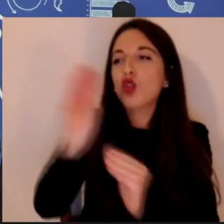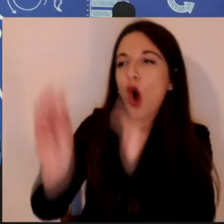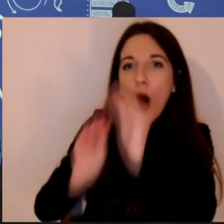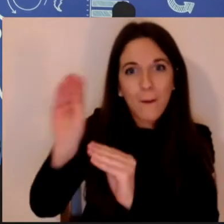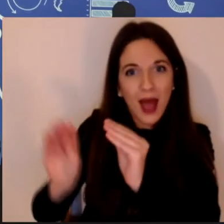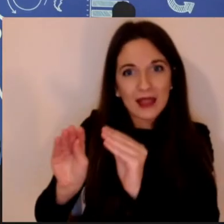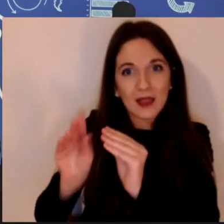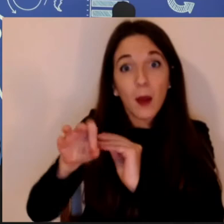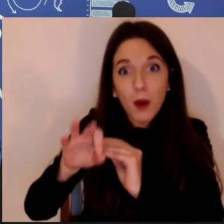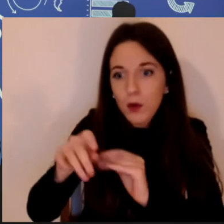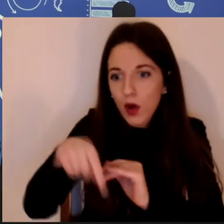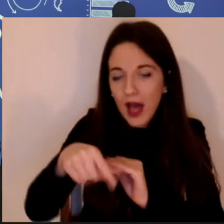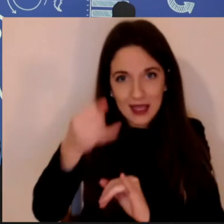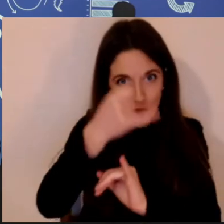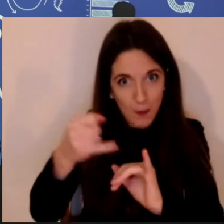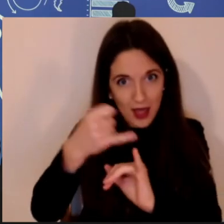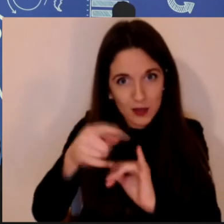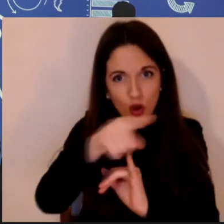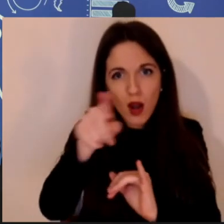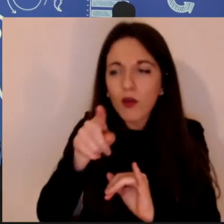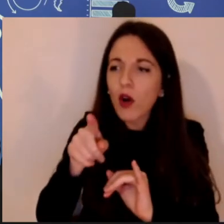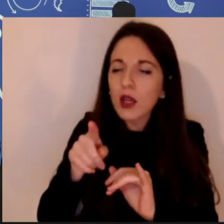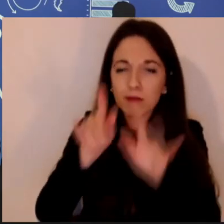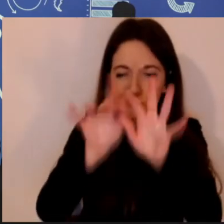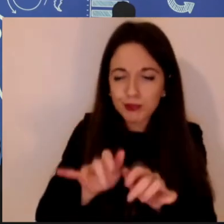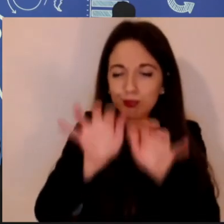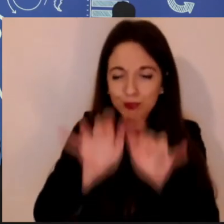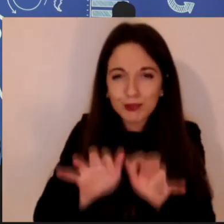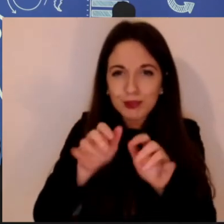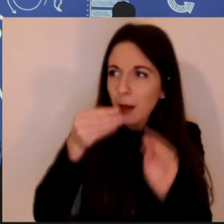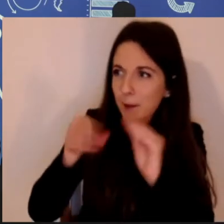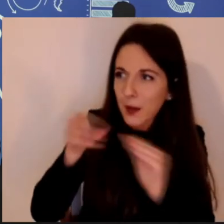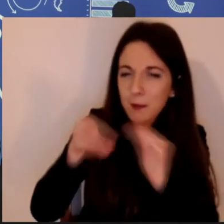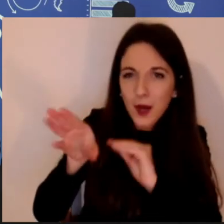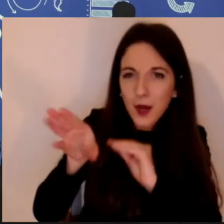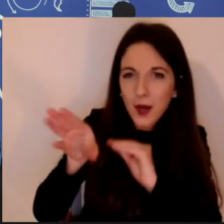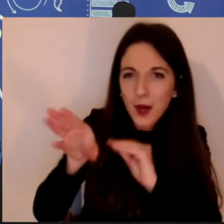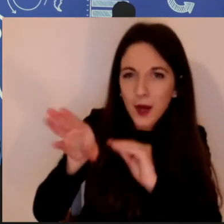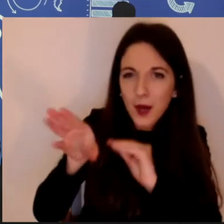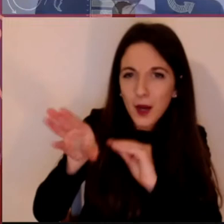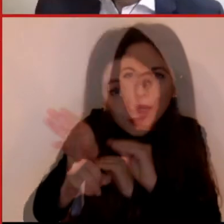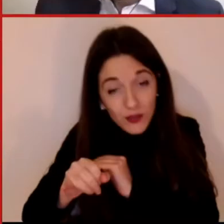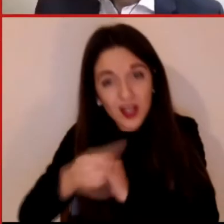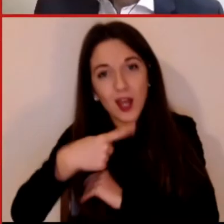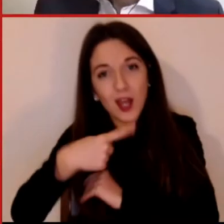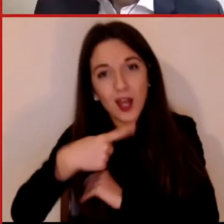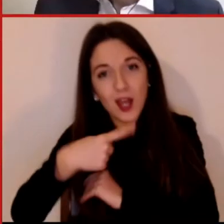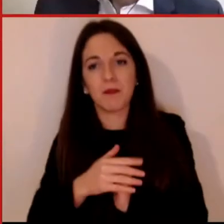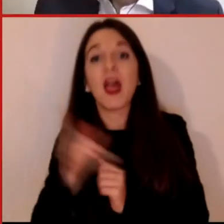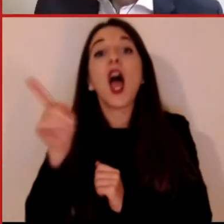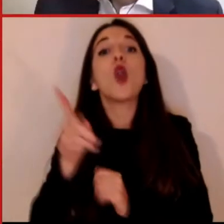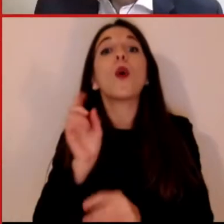rispondere ad alcune delle domande. Il Vespignani è professore di Fisica e Informatica presso la Northeastern